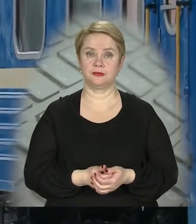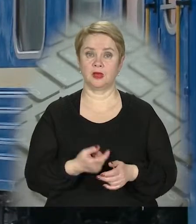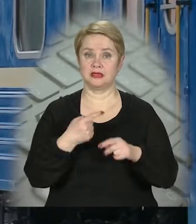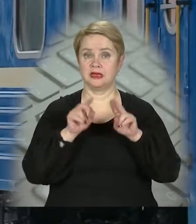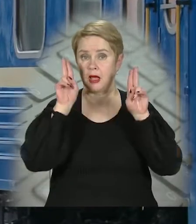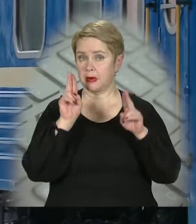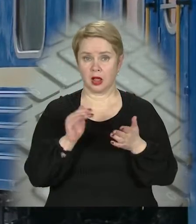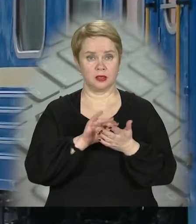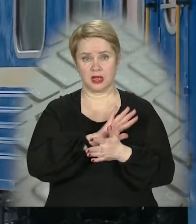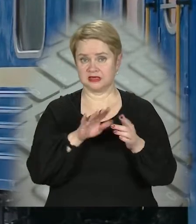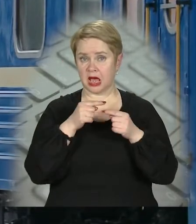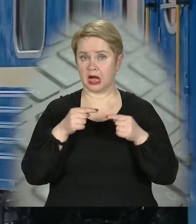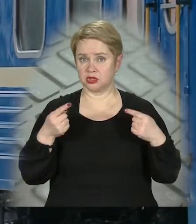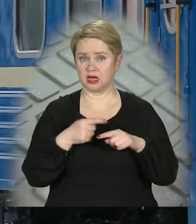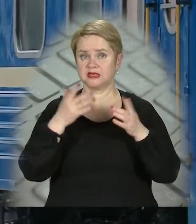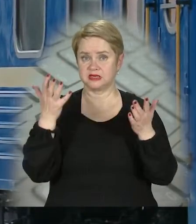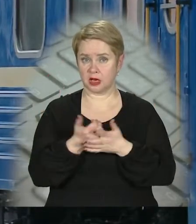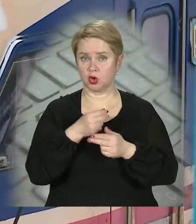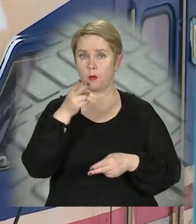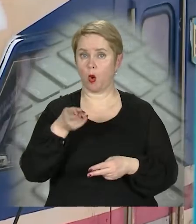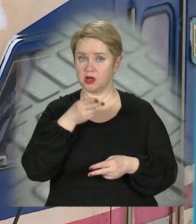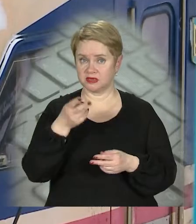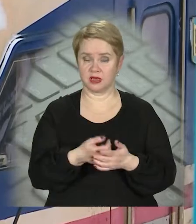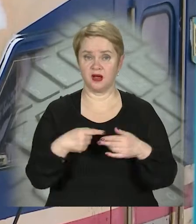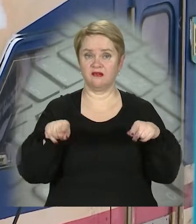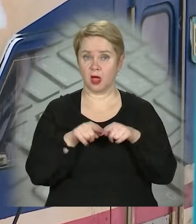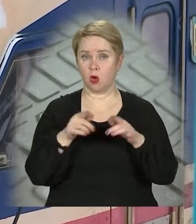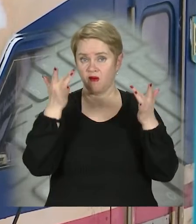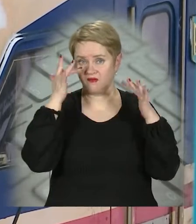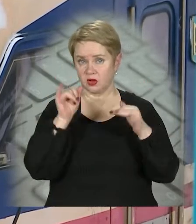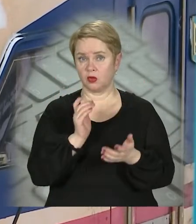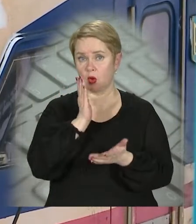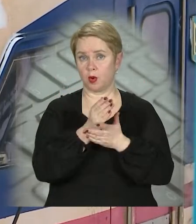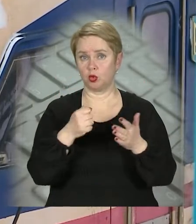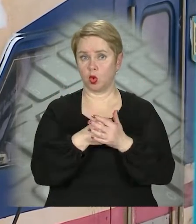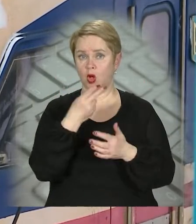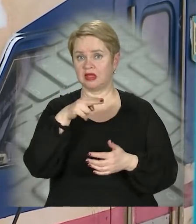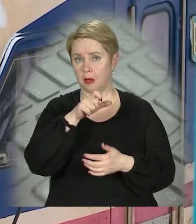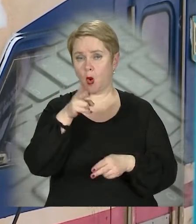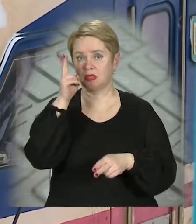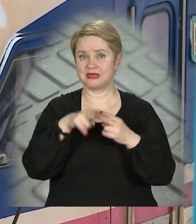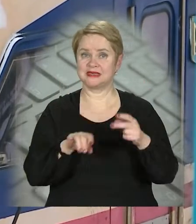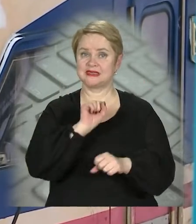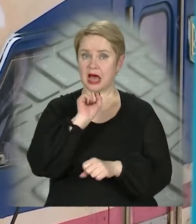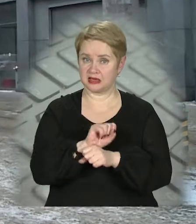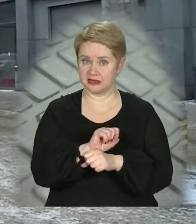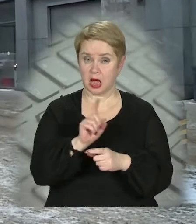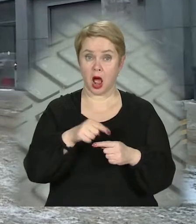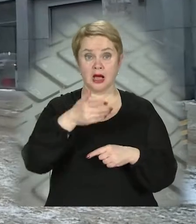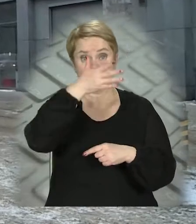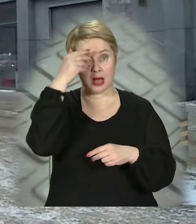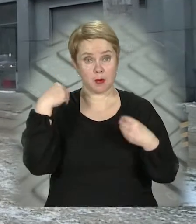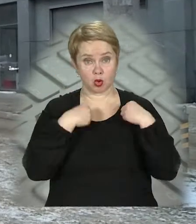Ці правила не стосуються речей, які знайшли у поїздах. В такому випадку вони прямують до депо або кінцевої станції. А от